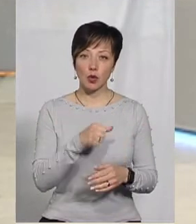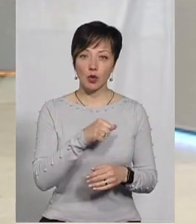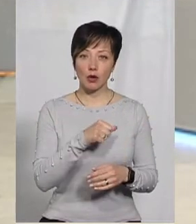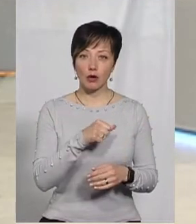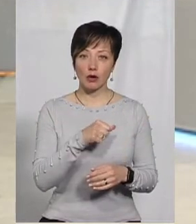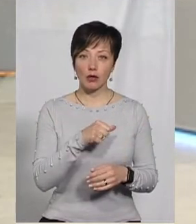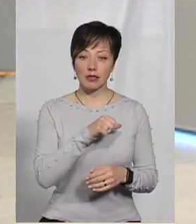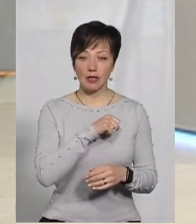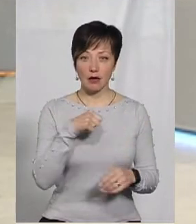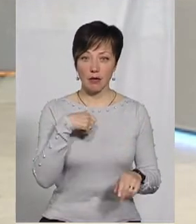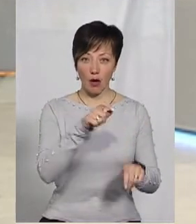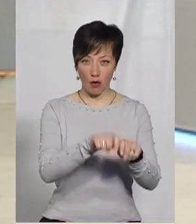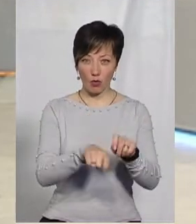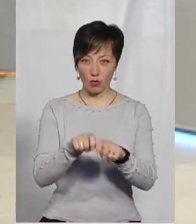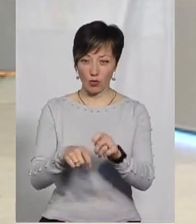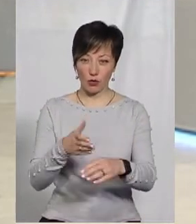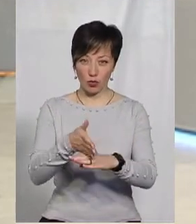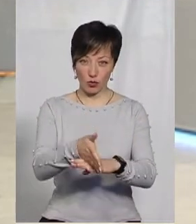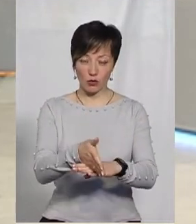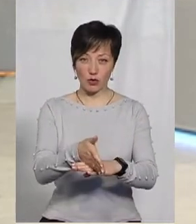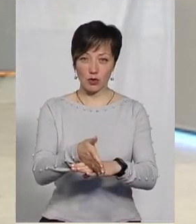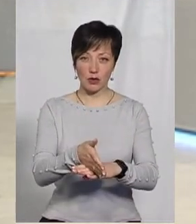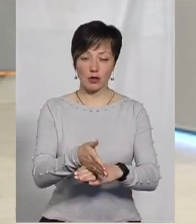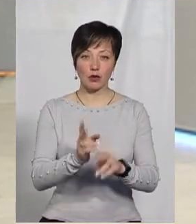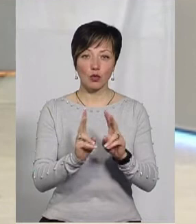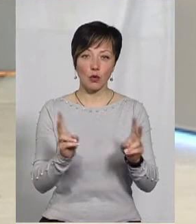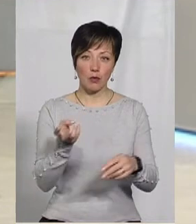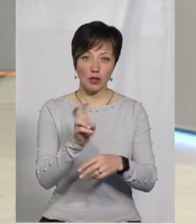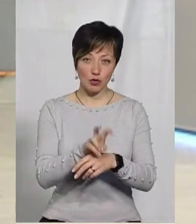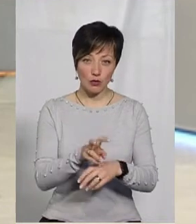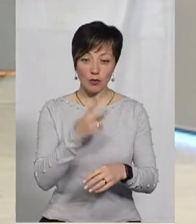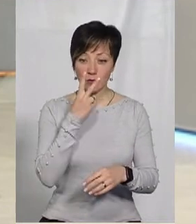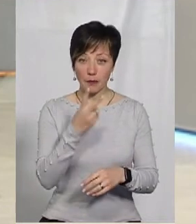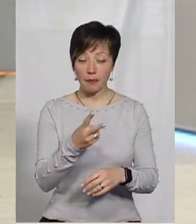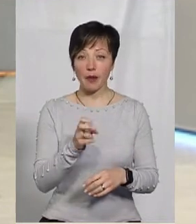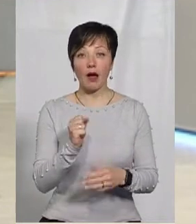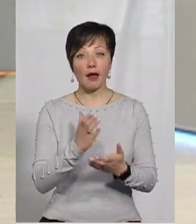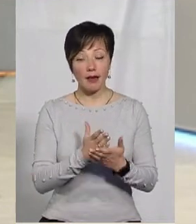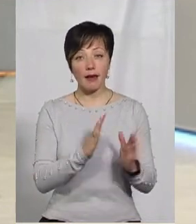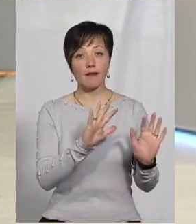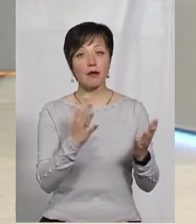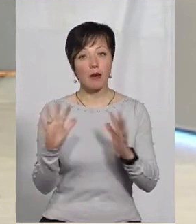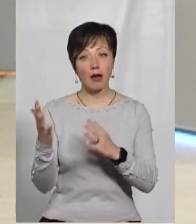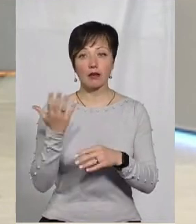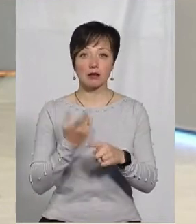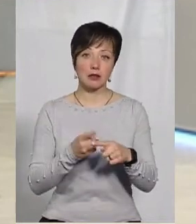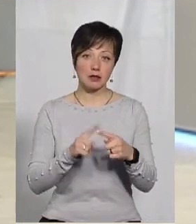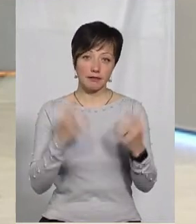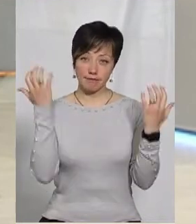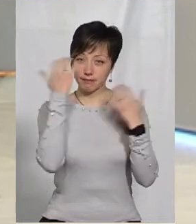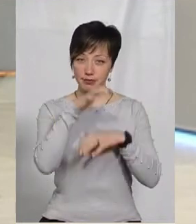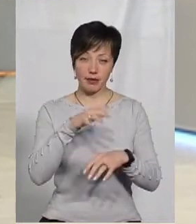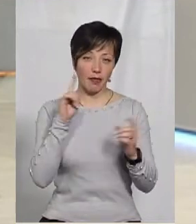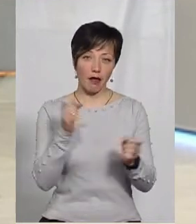контролюючих дорослих, які прийшли у сім'ю. Але є випадки, коли це просто